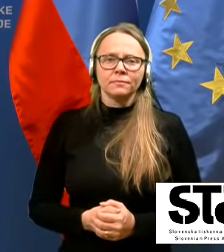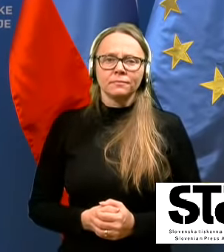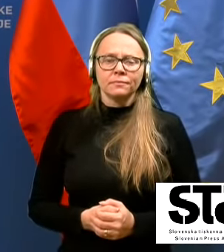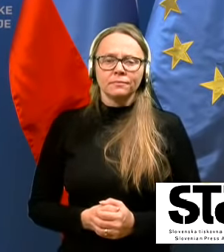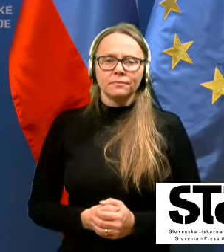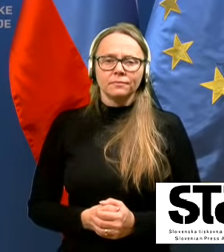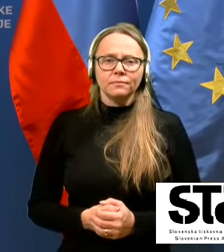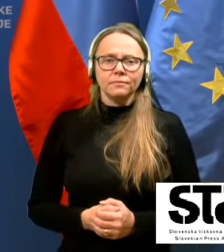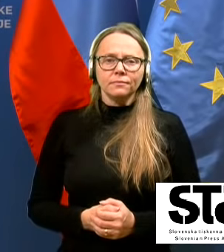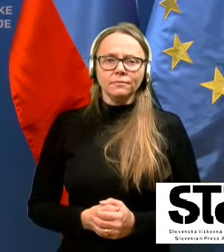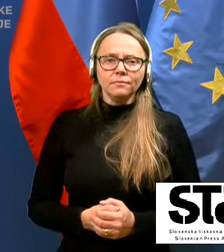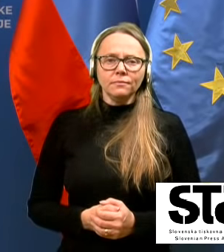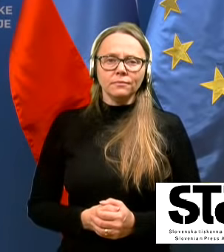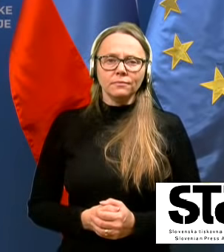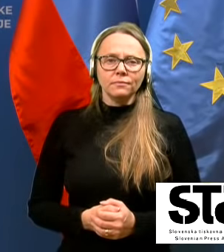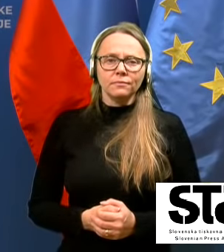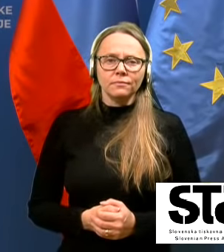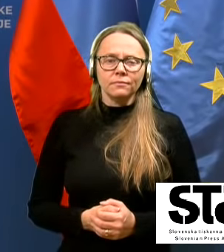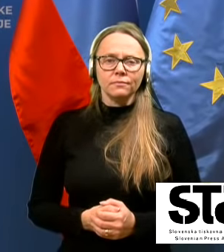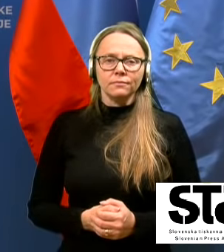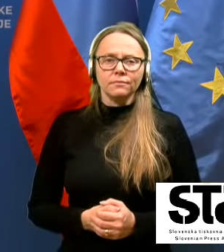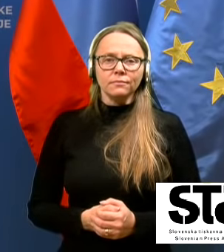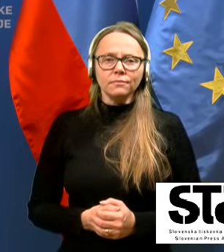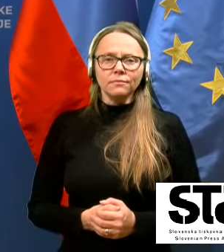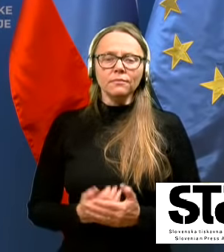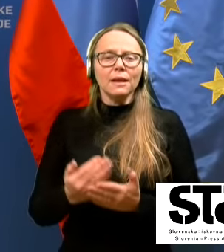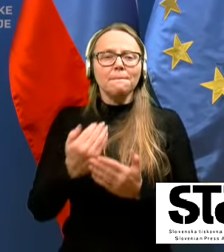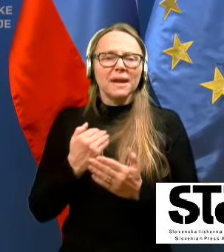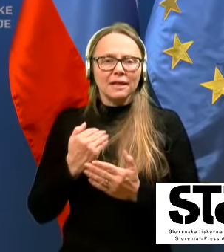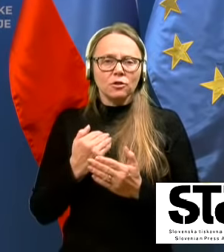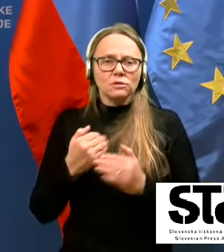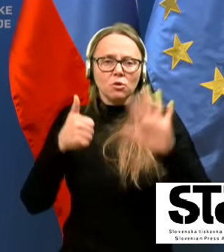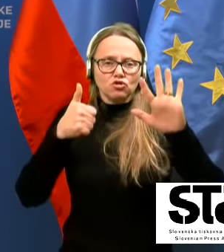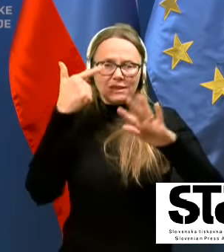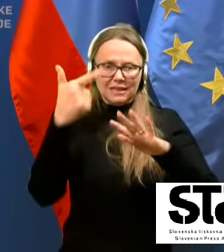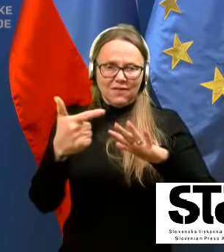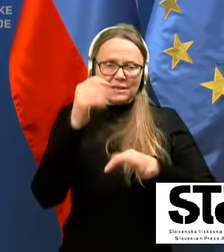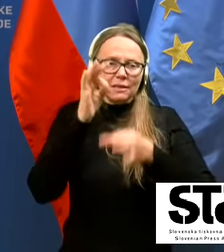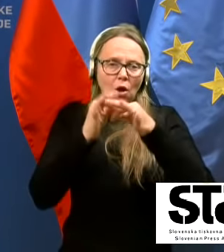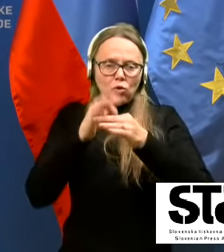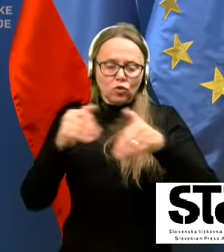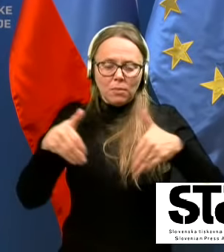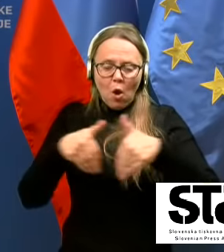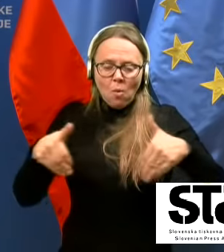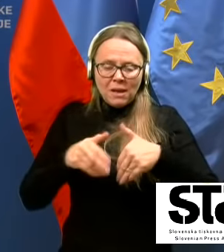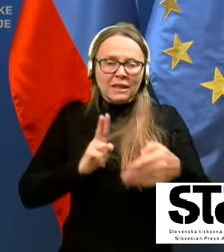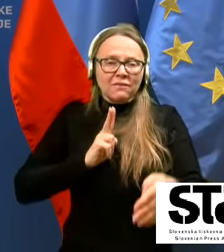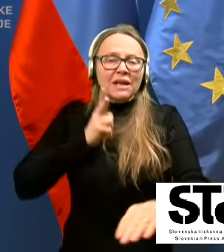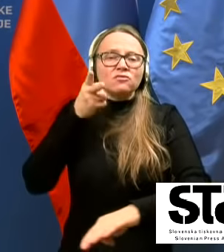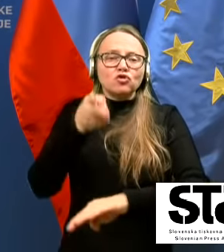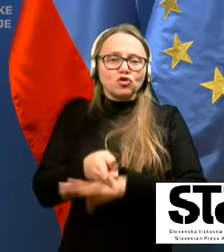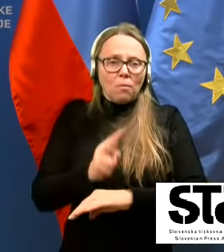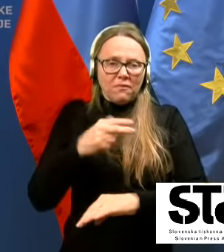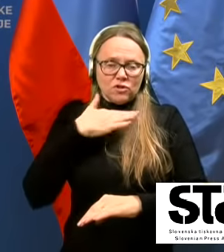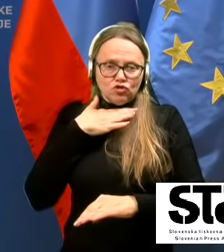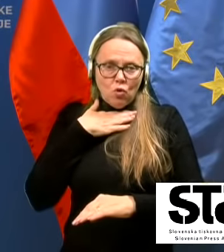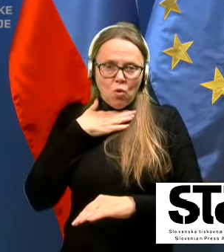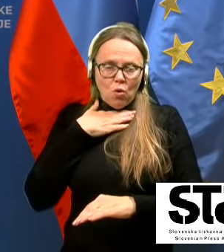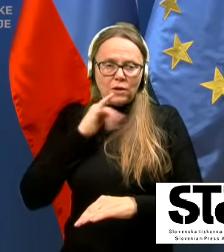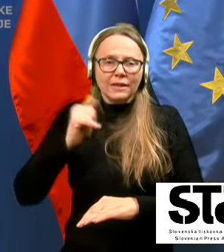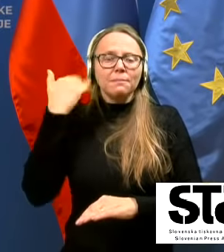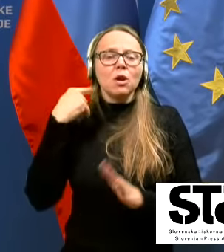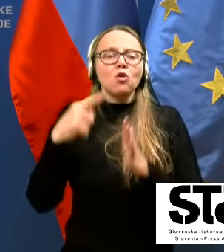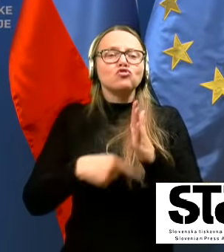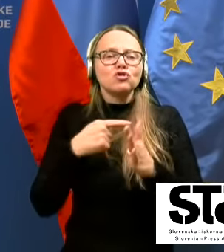predno smo v 26.10. omejili vstope v šolo, je bilo